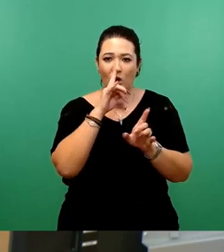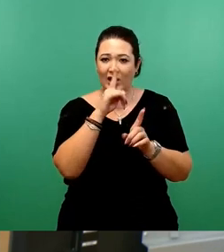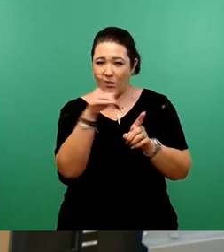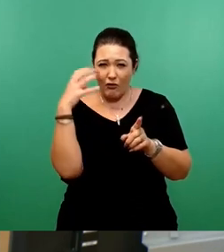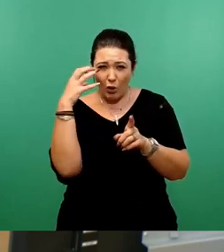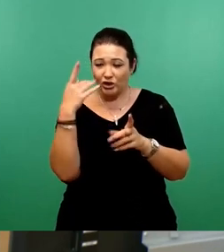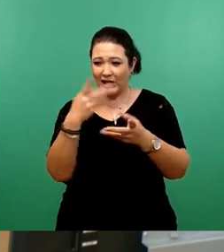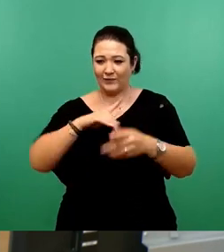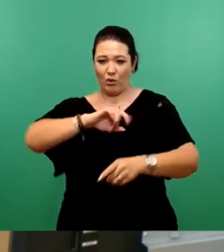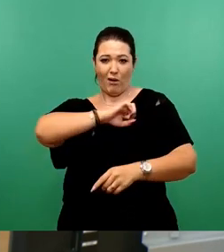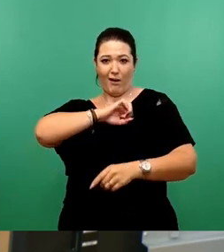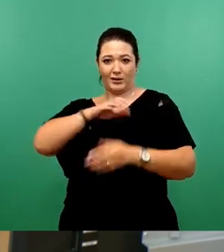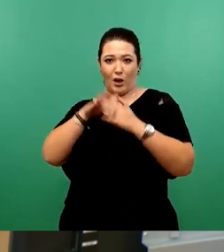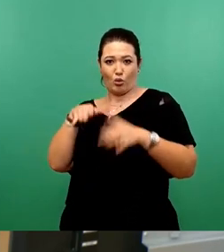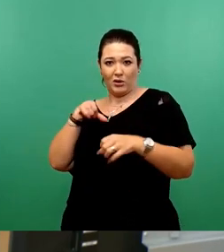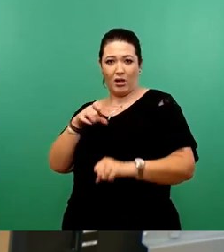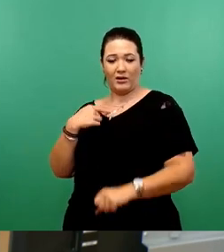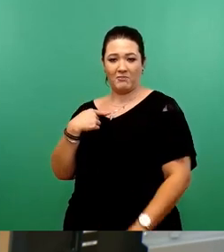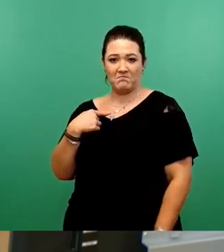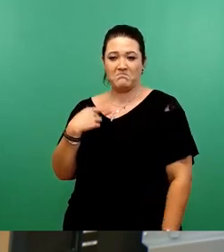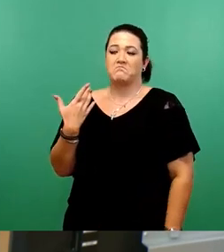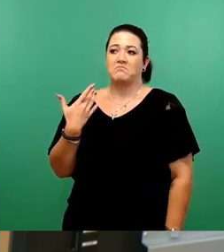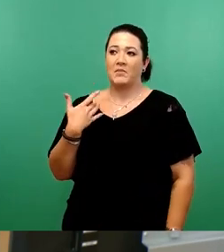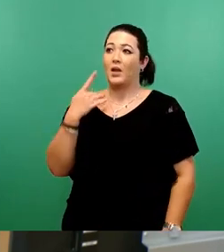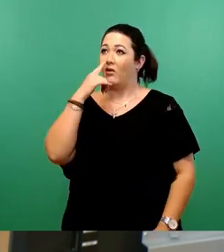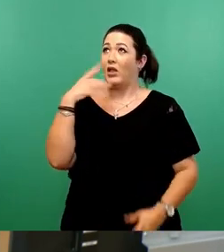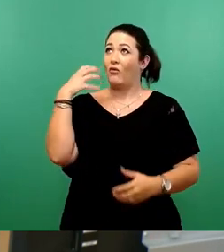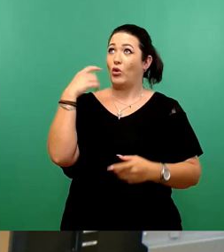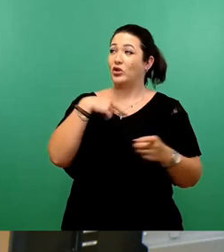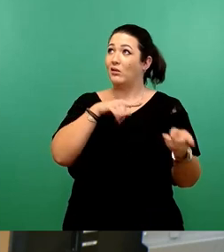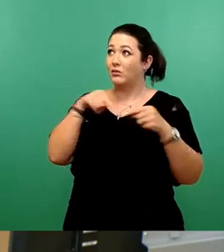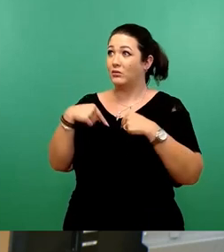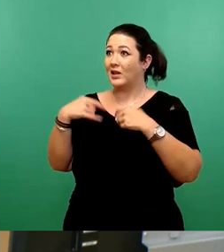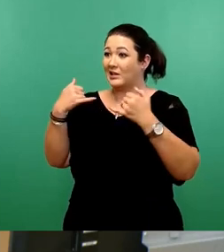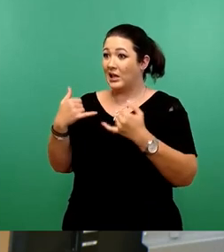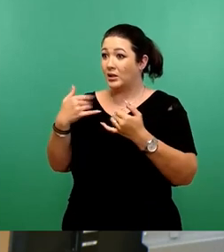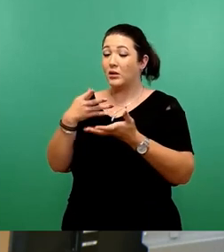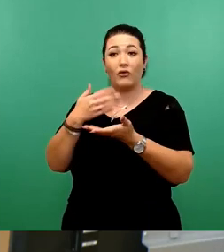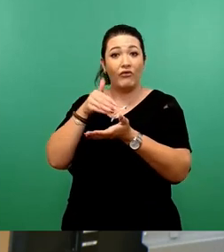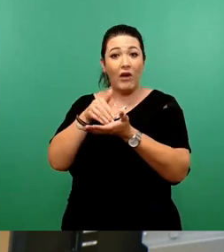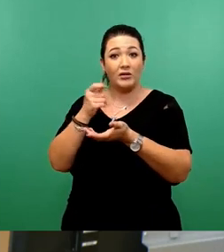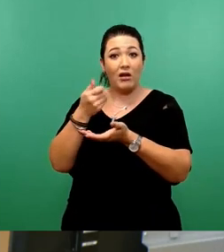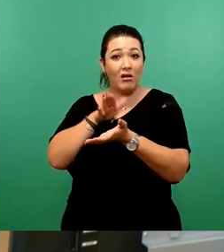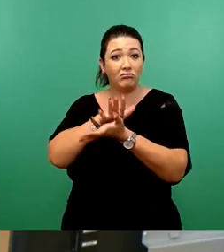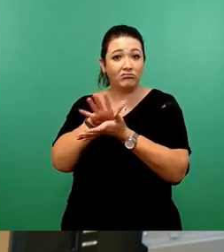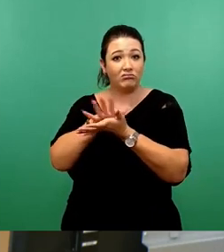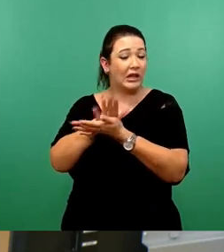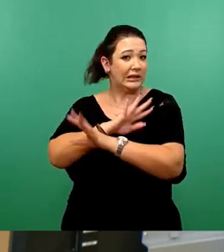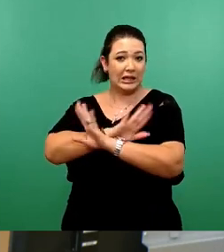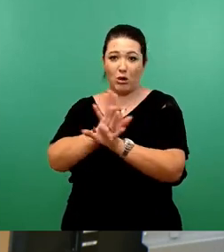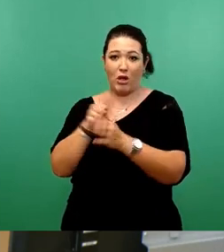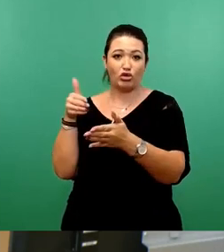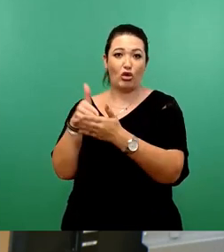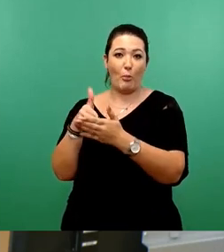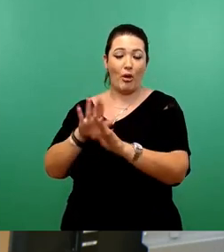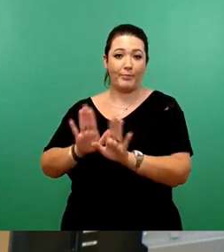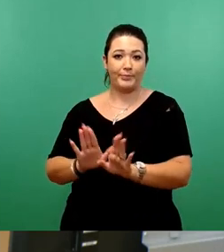Wenn man sich das mal übertragen vorstellt, heißt das einfach, wir geben jetzt erstmal nichts mehr aus. So, vereinfacht gesagt. Das bedeutet also,